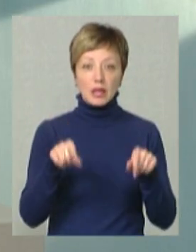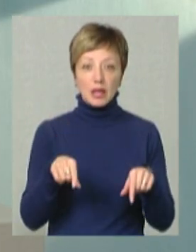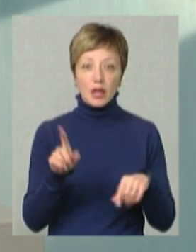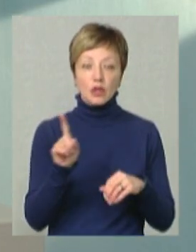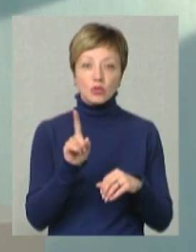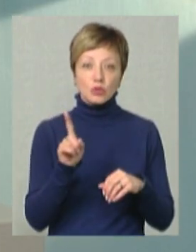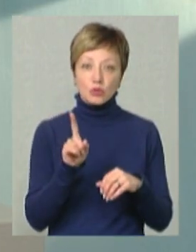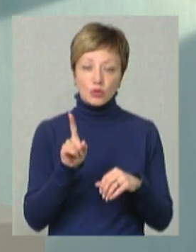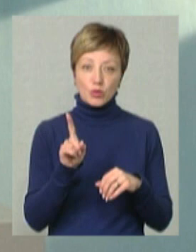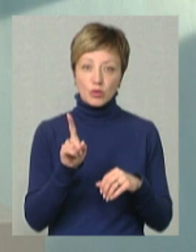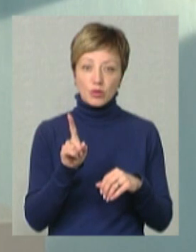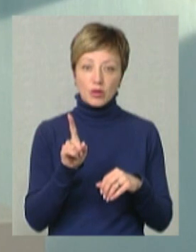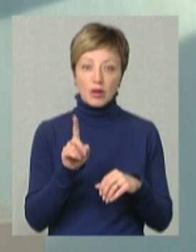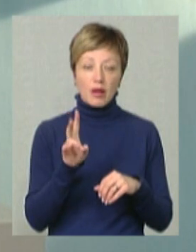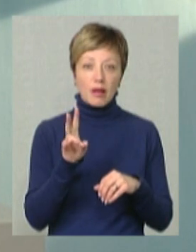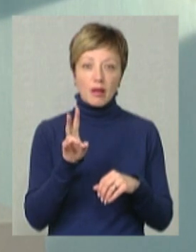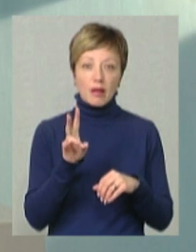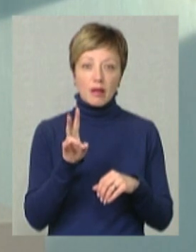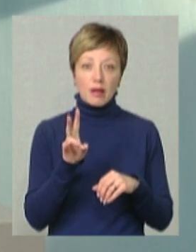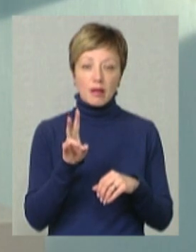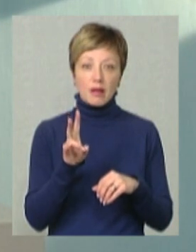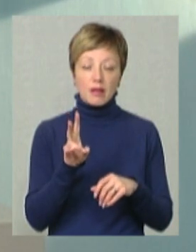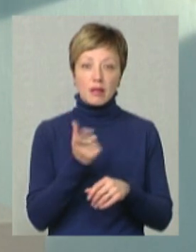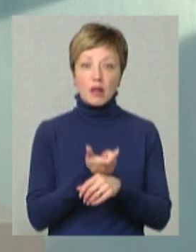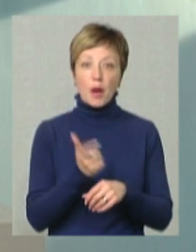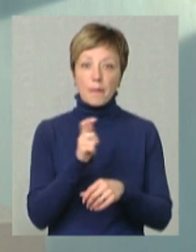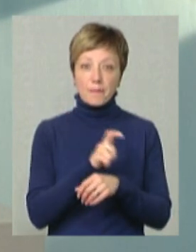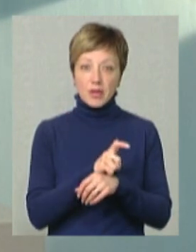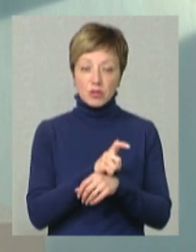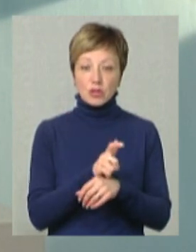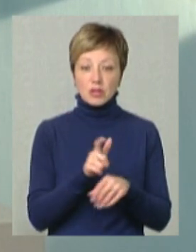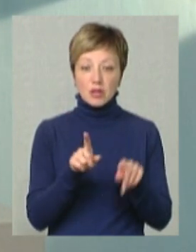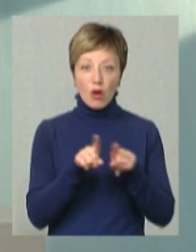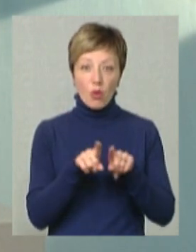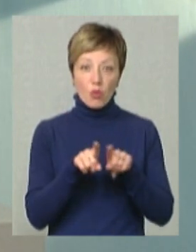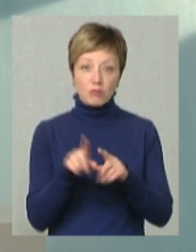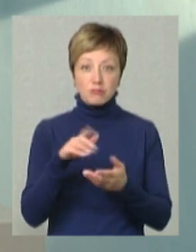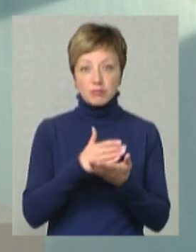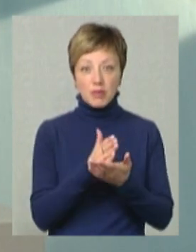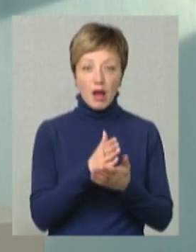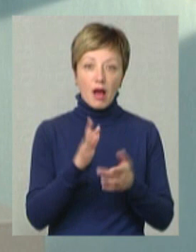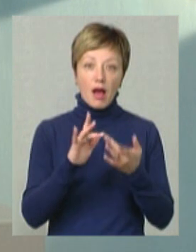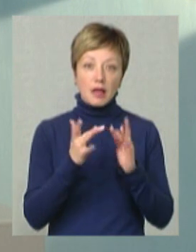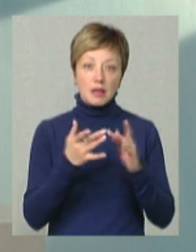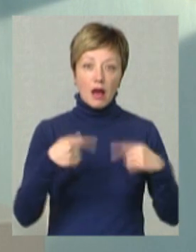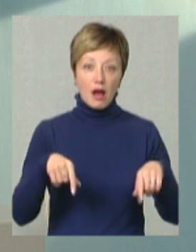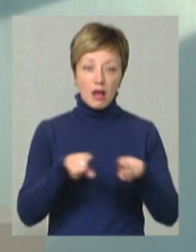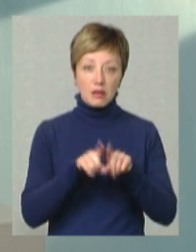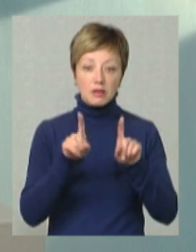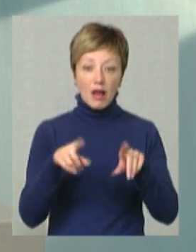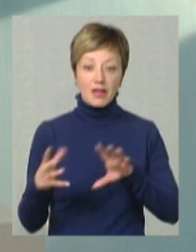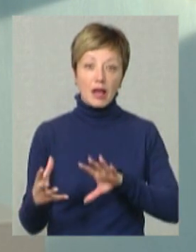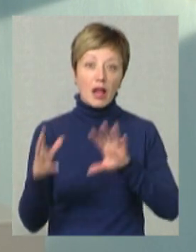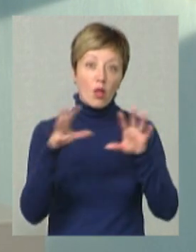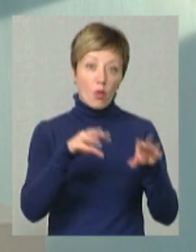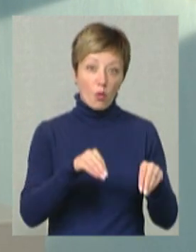найбільш, напевно, пластичною виявилося ІТ-галусі, бо навіть релоковано